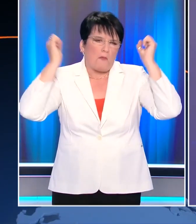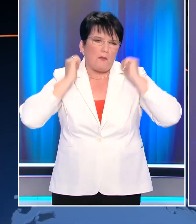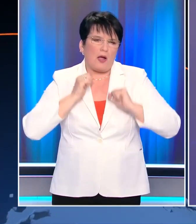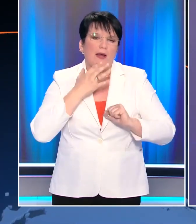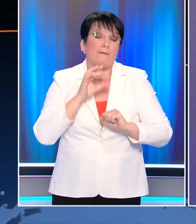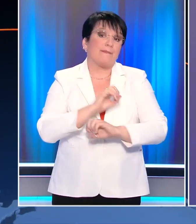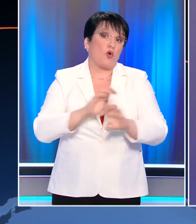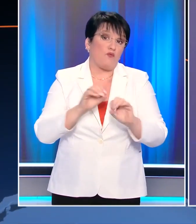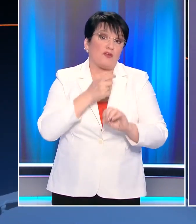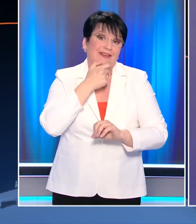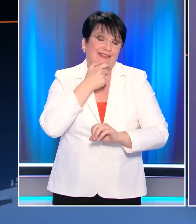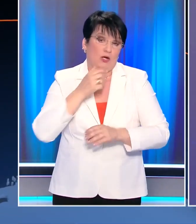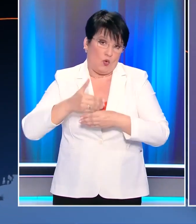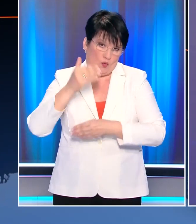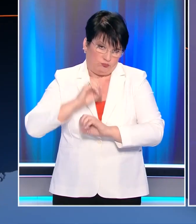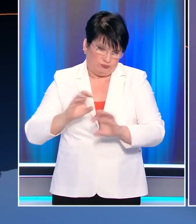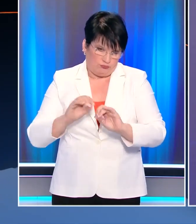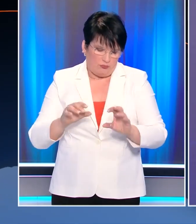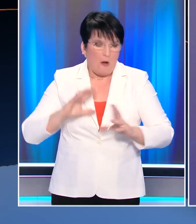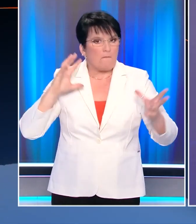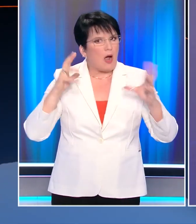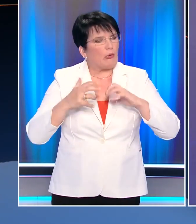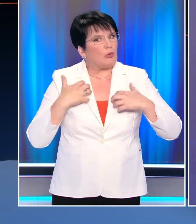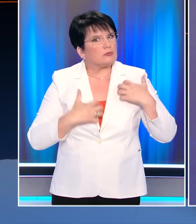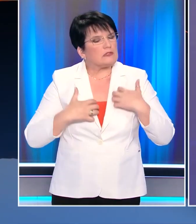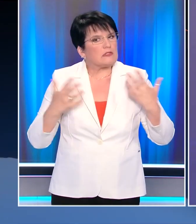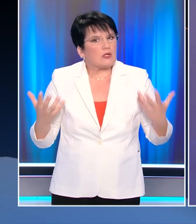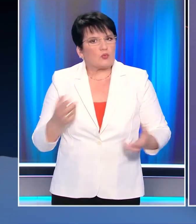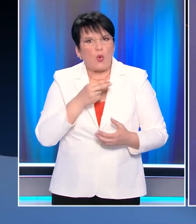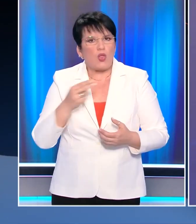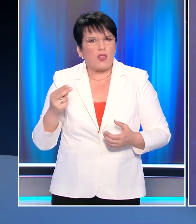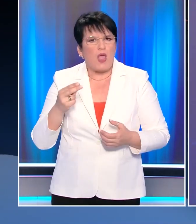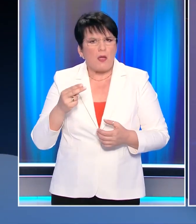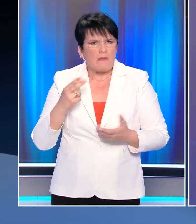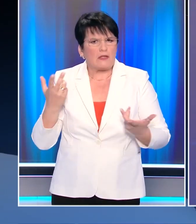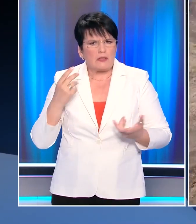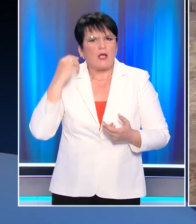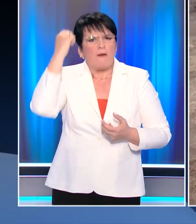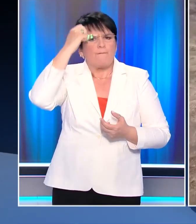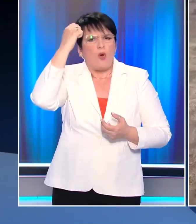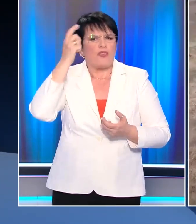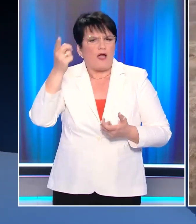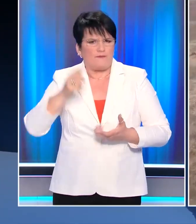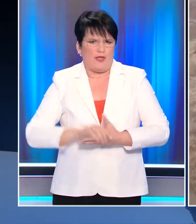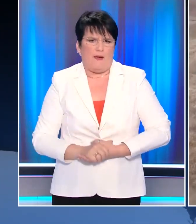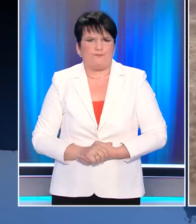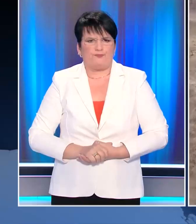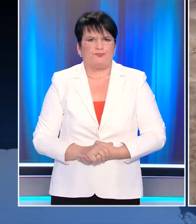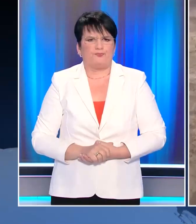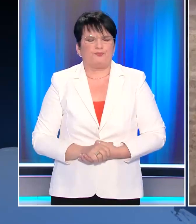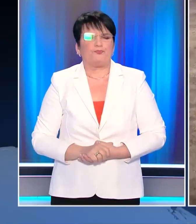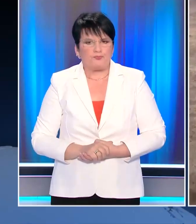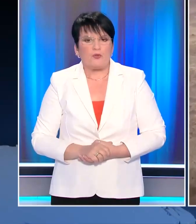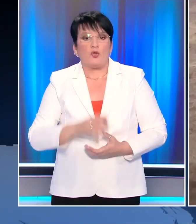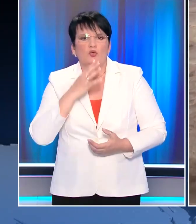απώλειες. Την ίδια ώρα παγκόσμια ανησυχία προκαλείται ταμένη κατάσταση στη Μολδαβία. Σε νέες δηλώσεις περί